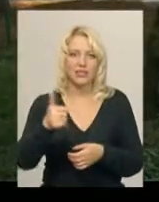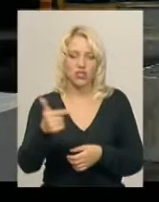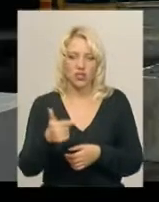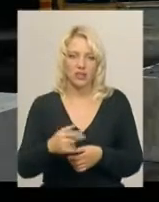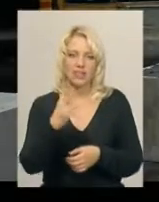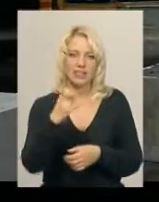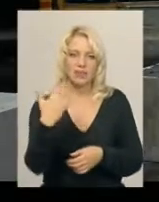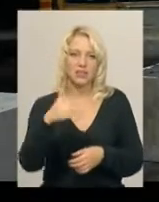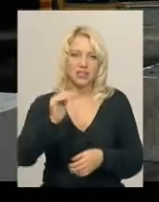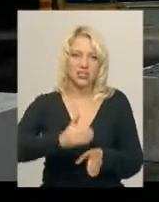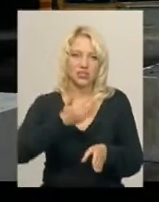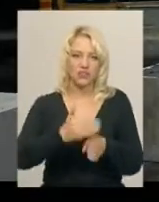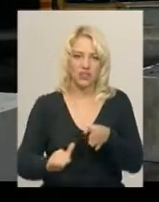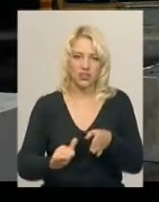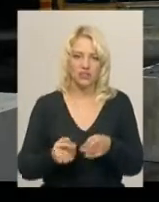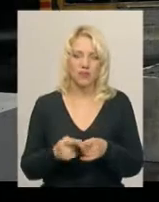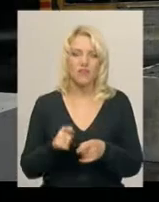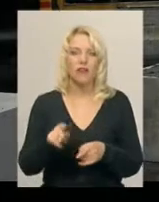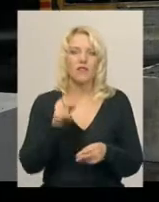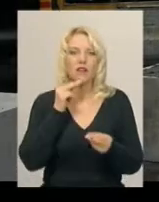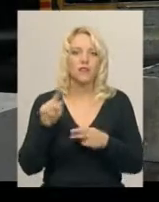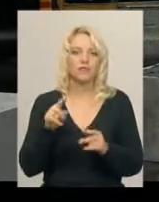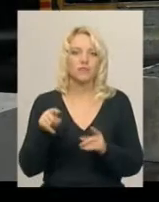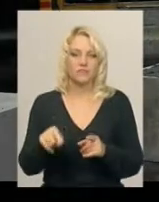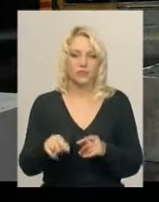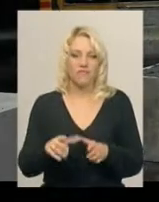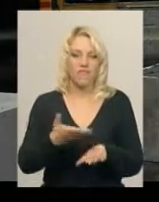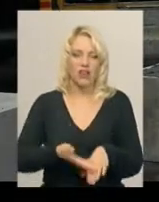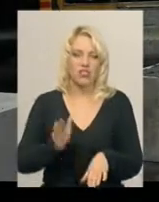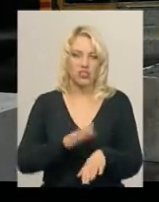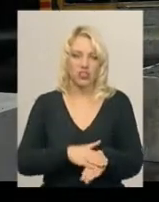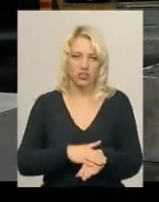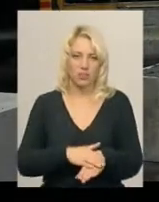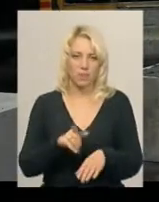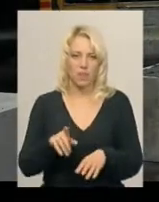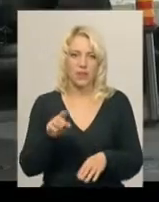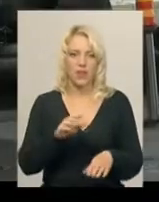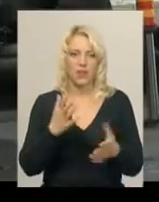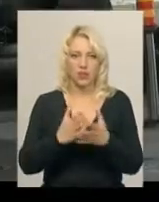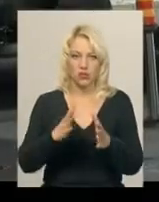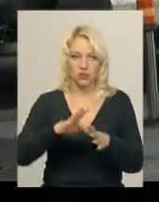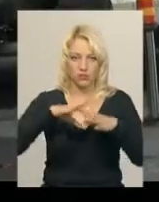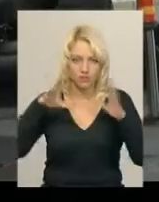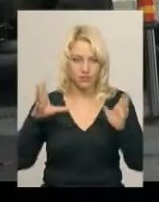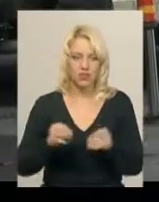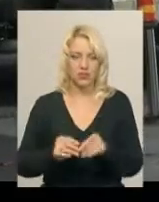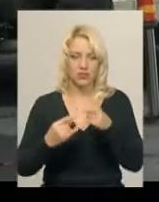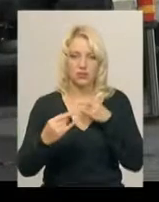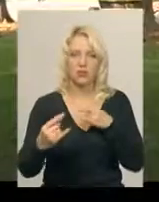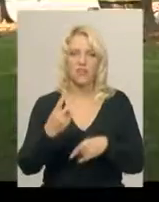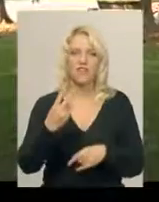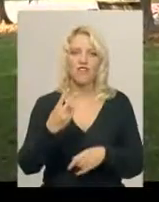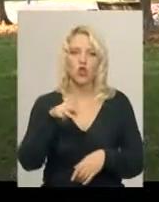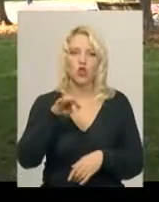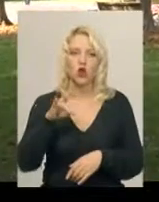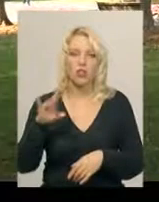бюджету. Його перевага в тому, що він є важкий. Він в зборі важить близько двох тонн. Як повідомив Василь Дорошенко, подібні